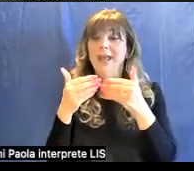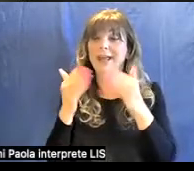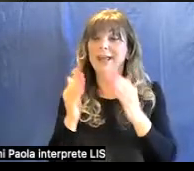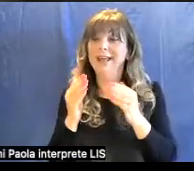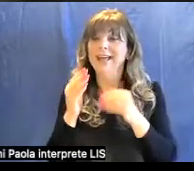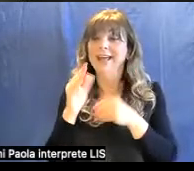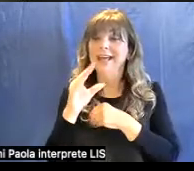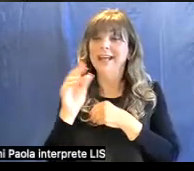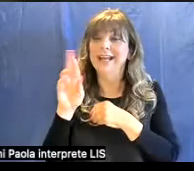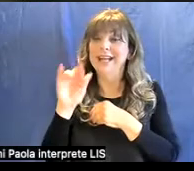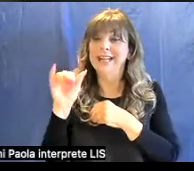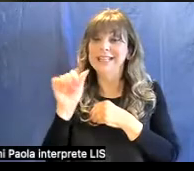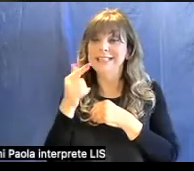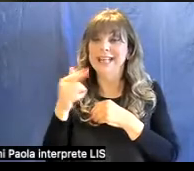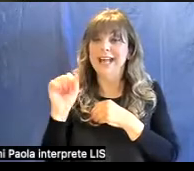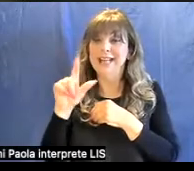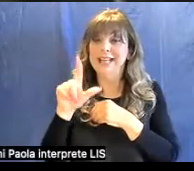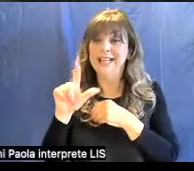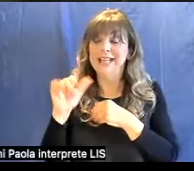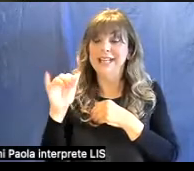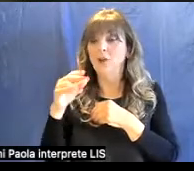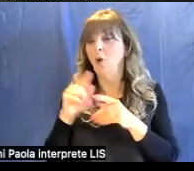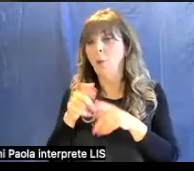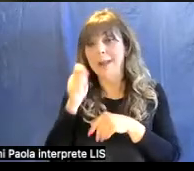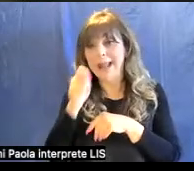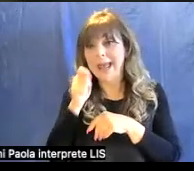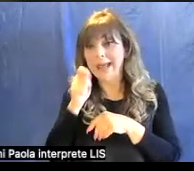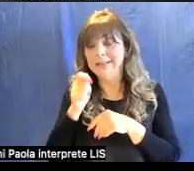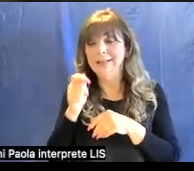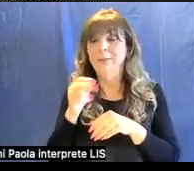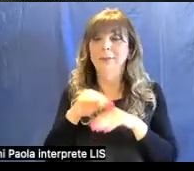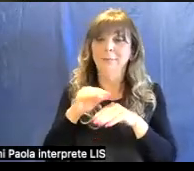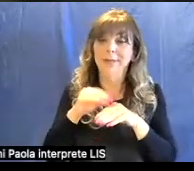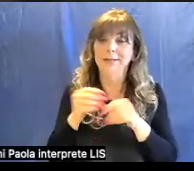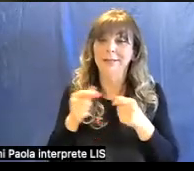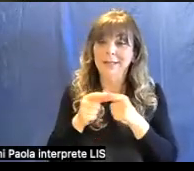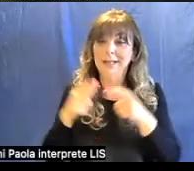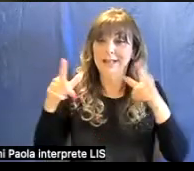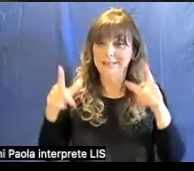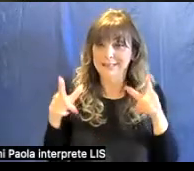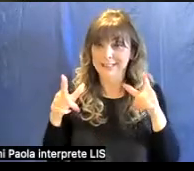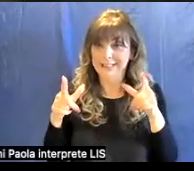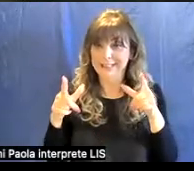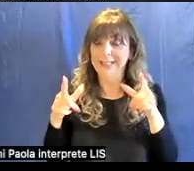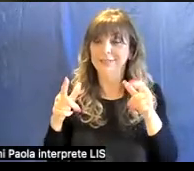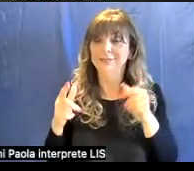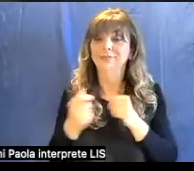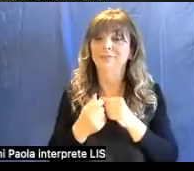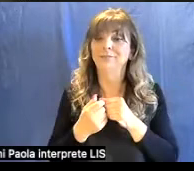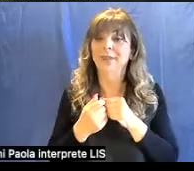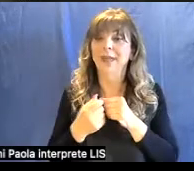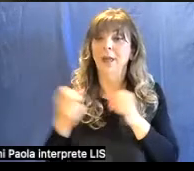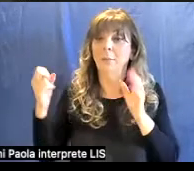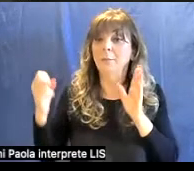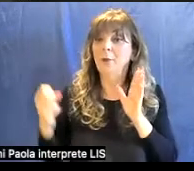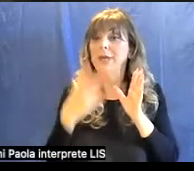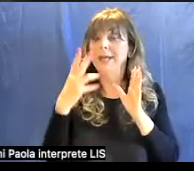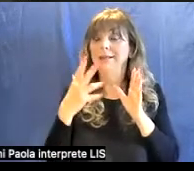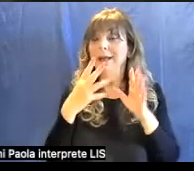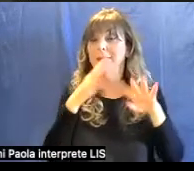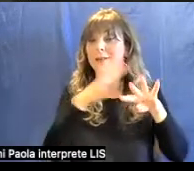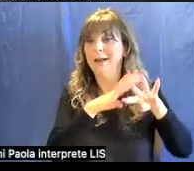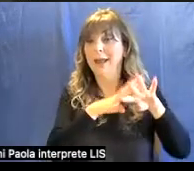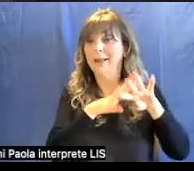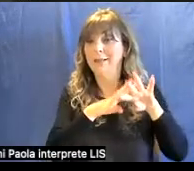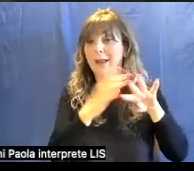sostanzialmente una lente che permette di ingrandire l'immagine passata attraverso l'iride e viene proiettata sul fondo dell